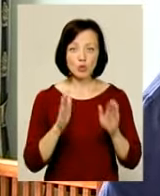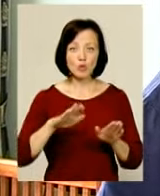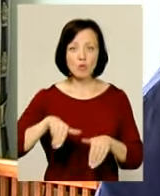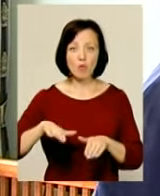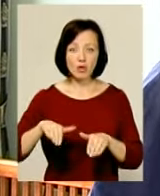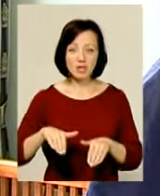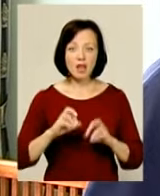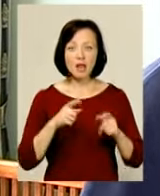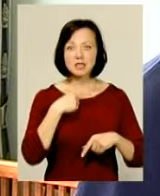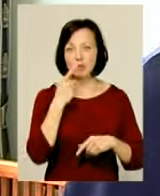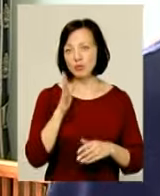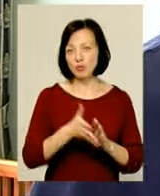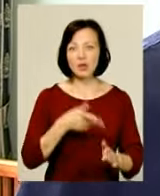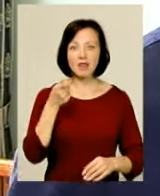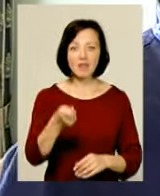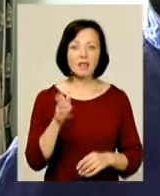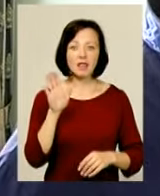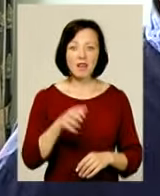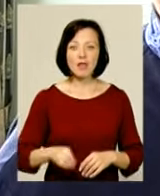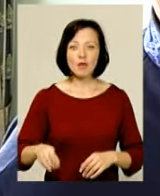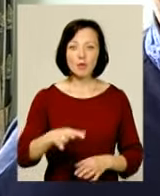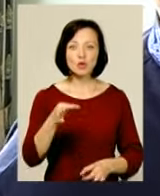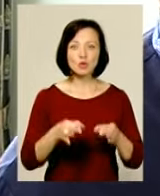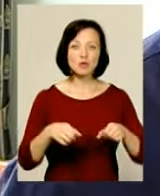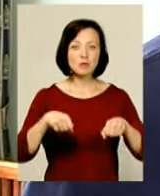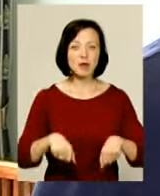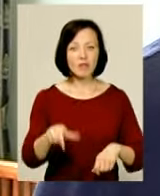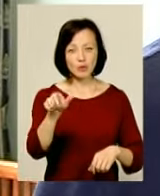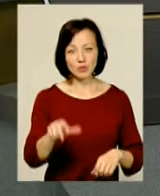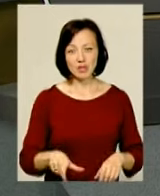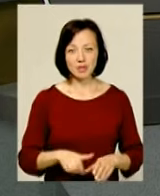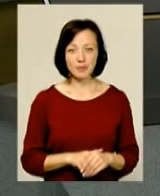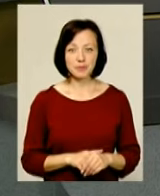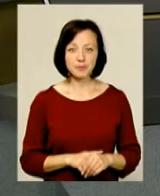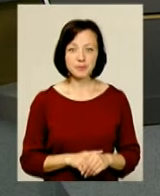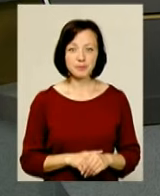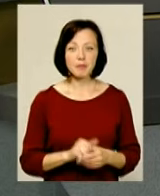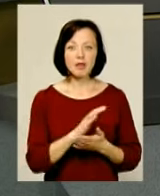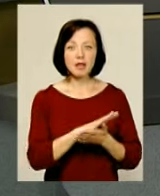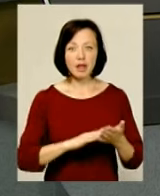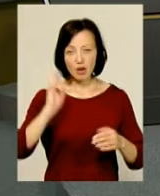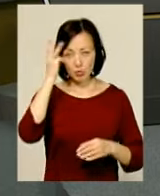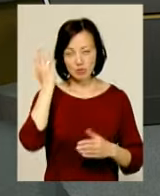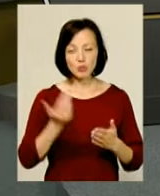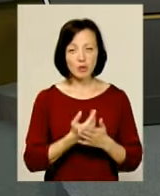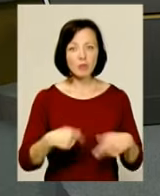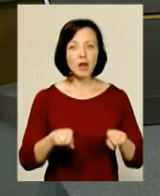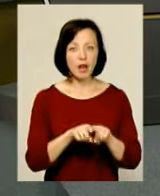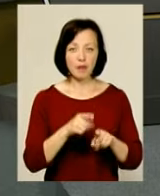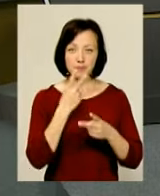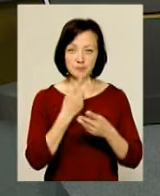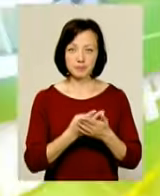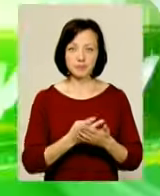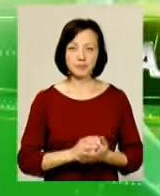як сказав відповідач, будуть подиватися навіть до Європейського суду з прав людини. Далі в подійській панорамі ви побачите.